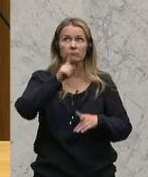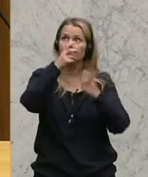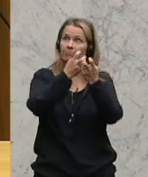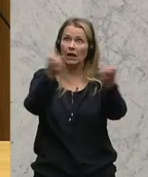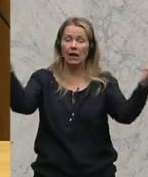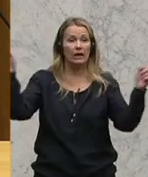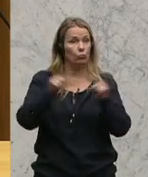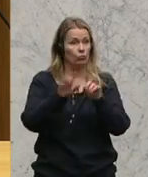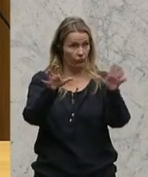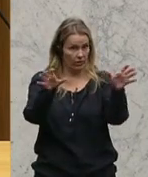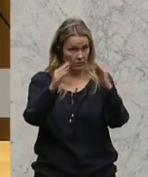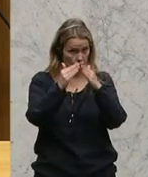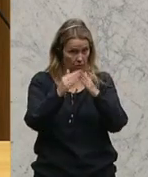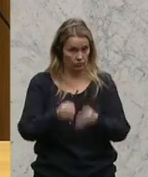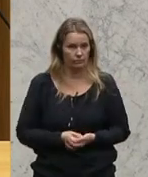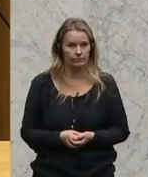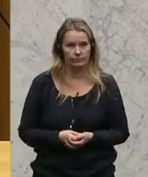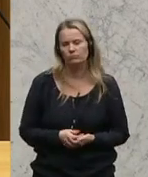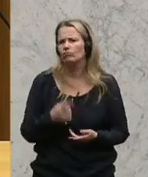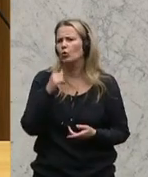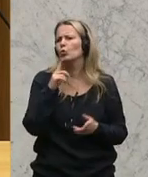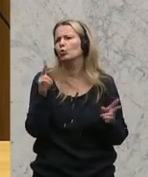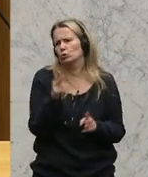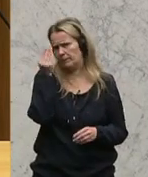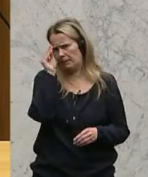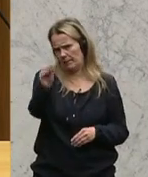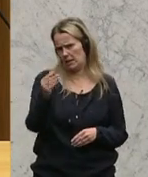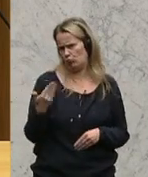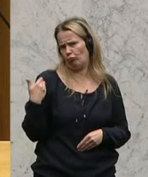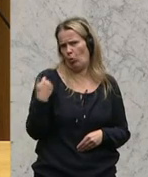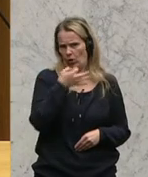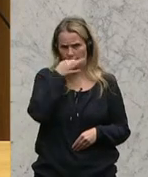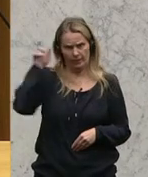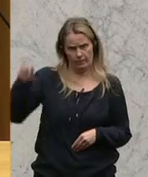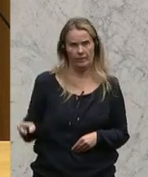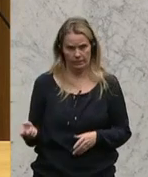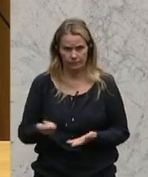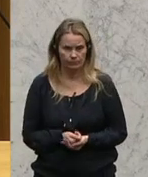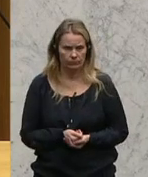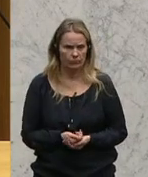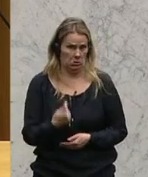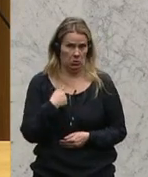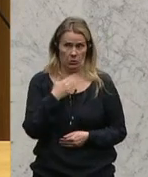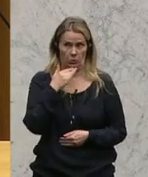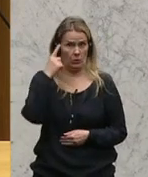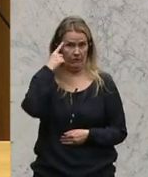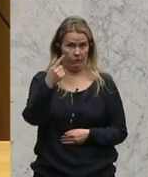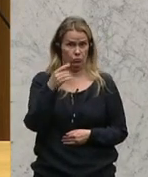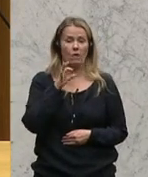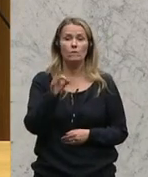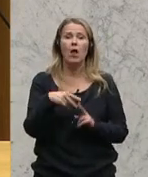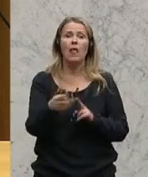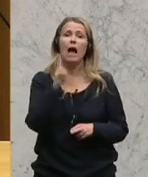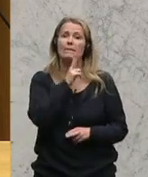Bildschirmen, nur eine ganz kurze Bemerkung zu meinen Vorrednern. Ich habe nicht gewusst, dass wir sich für die